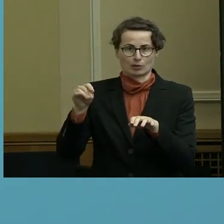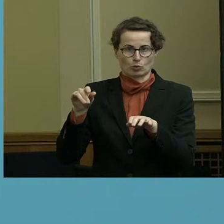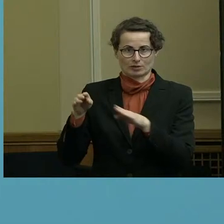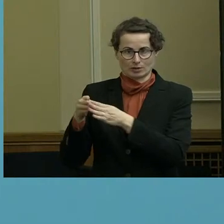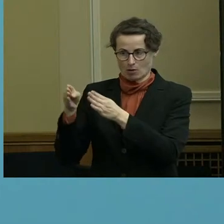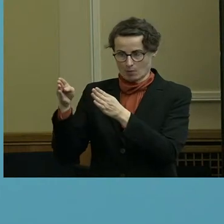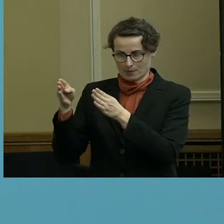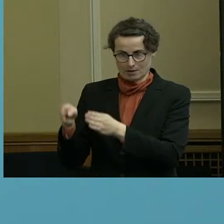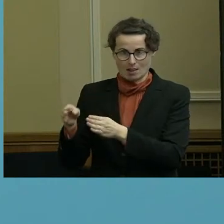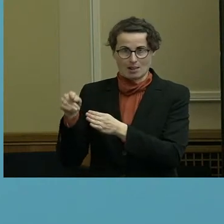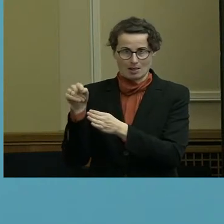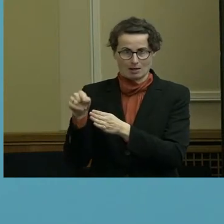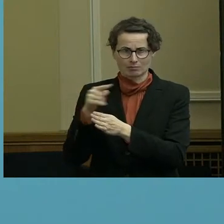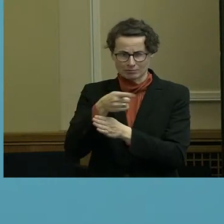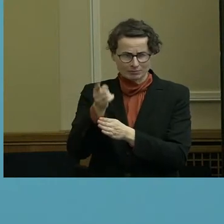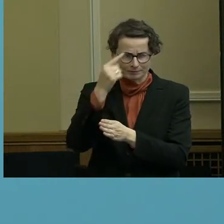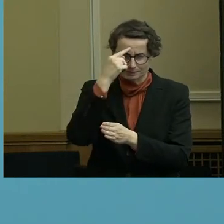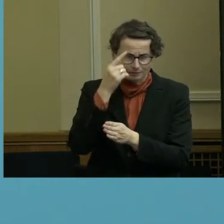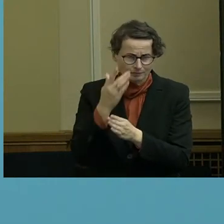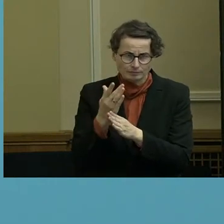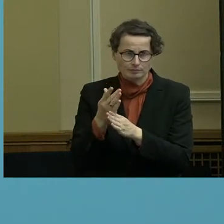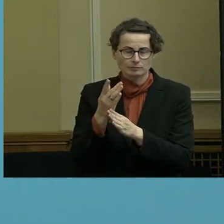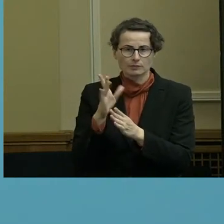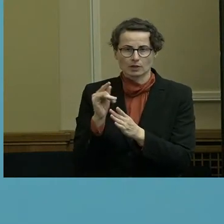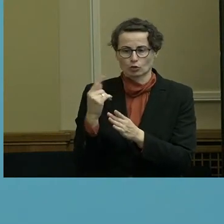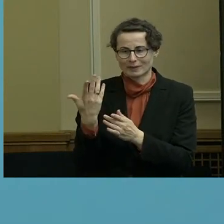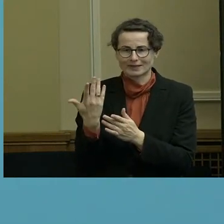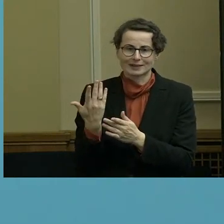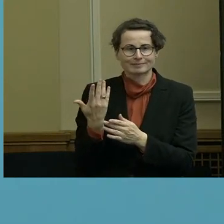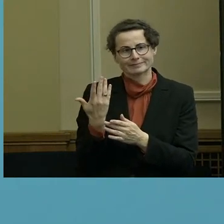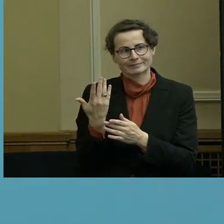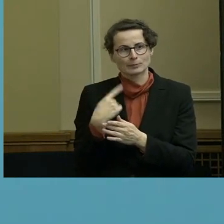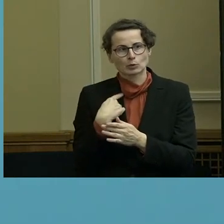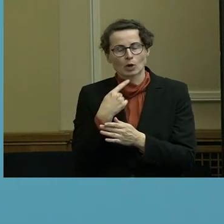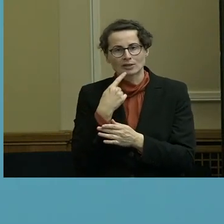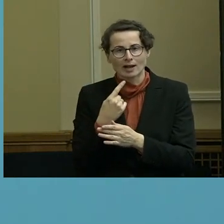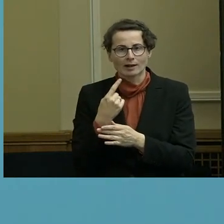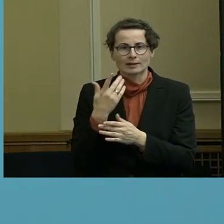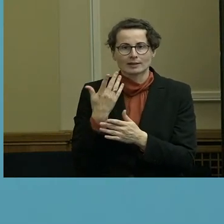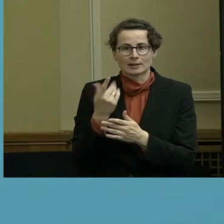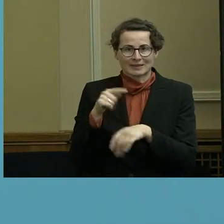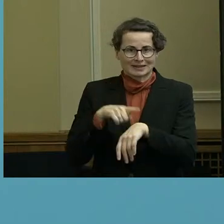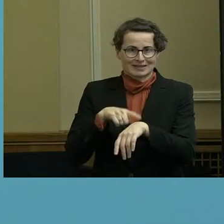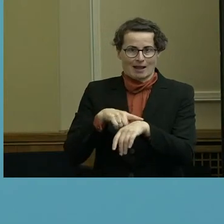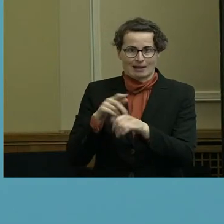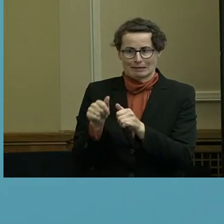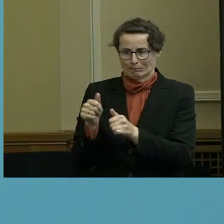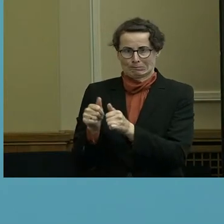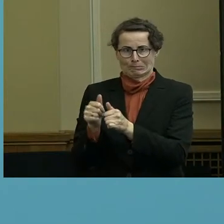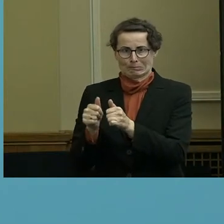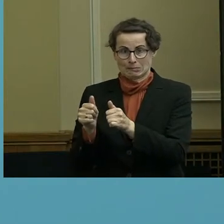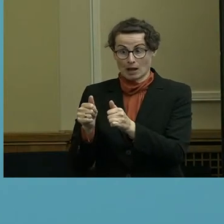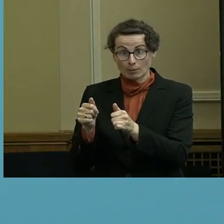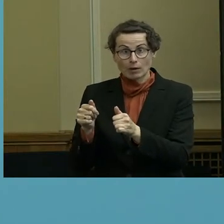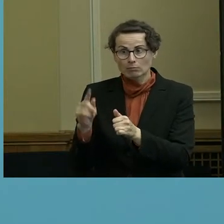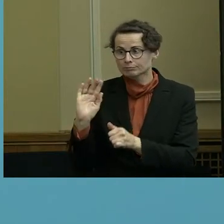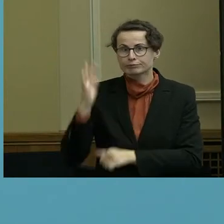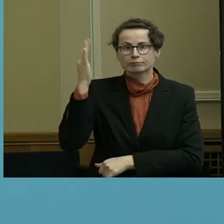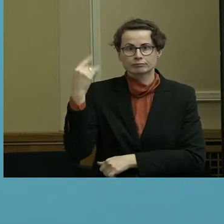wo alle wussten auch, dass es ein Rennen gegen die Uhr ist, was aber ja fertig